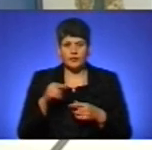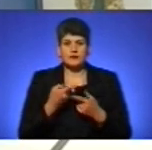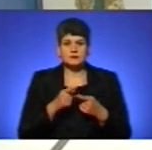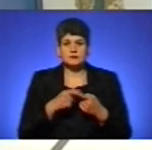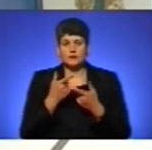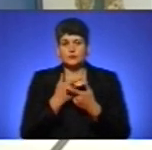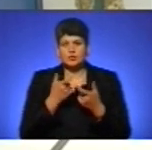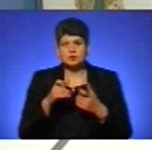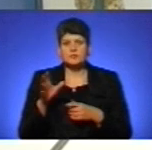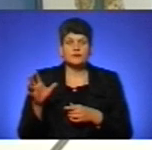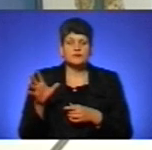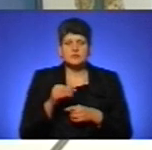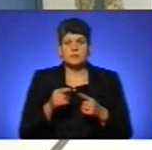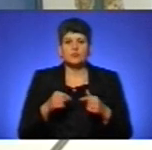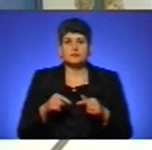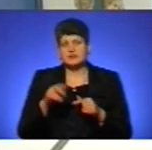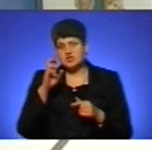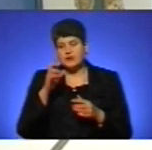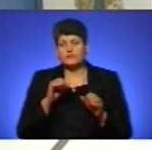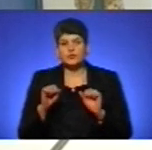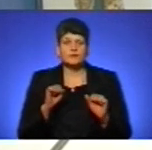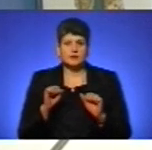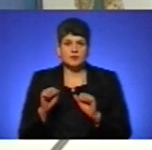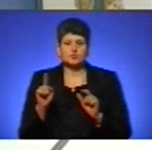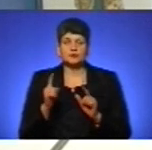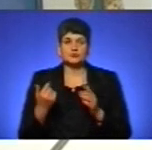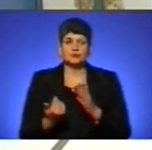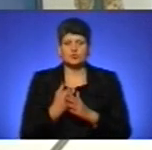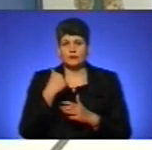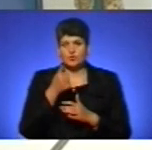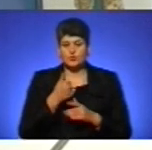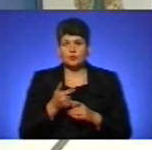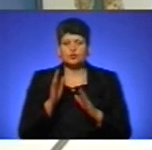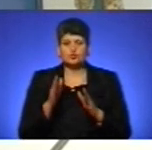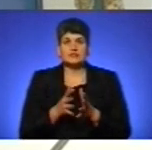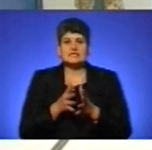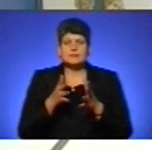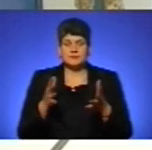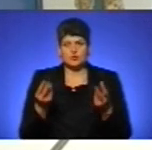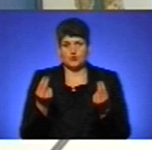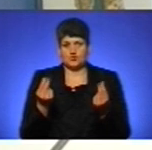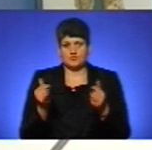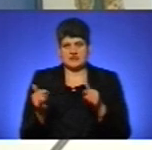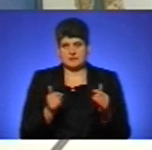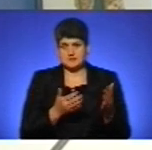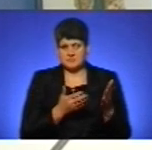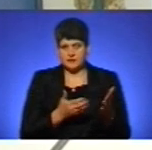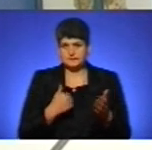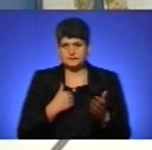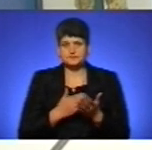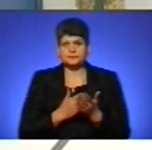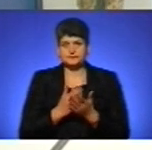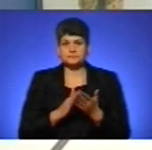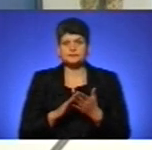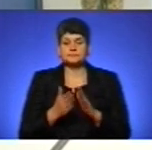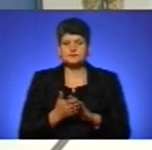всіма органами державної влади, що з нового року суттєво буде збільшене грошове забезпечення військовослужбовства за